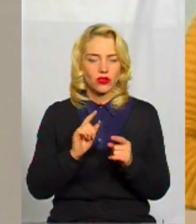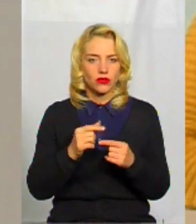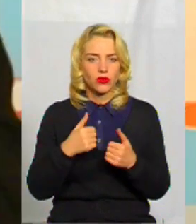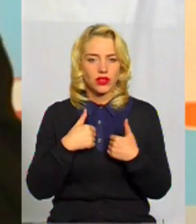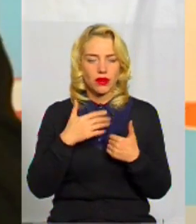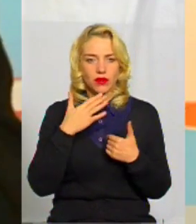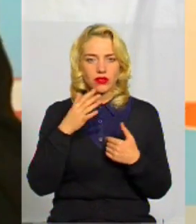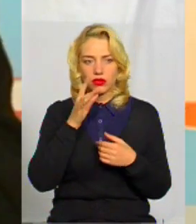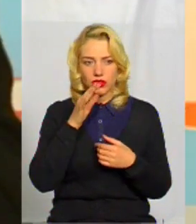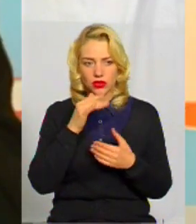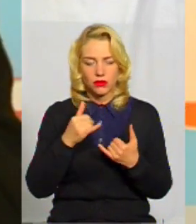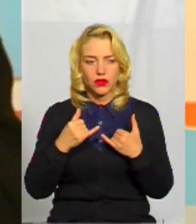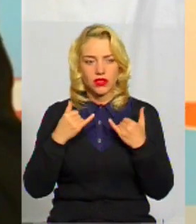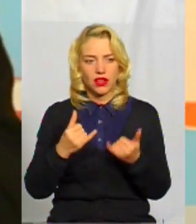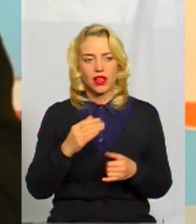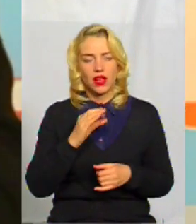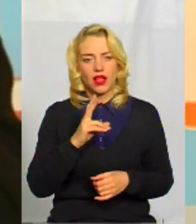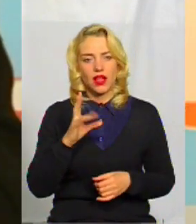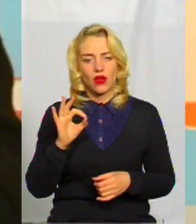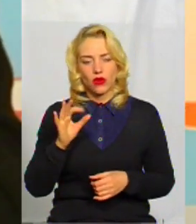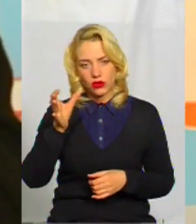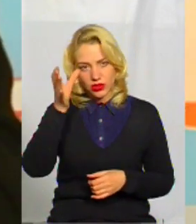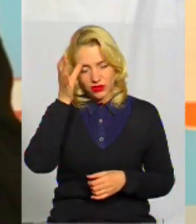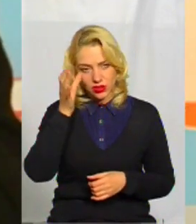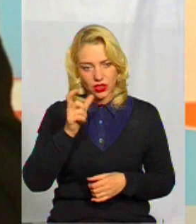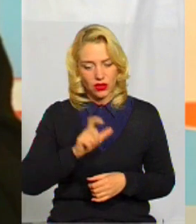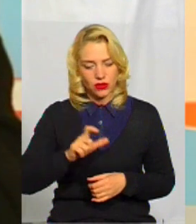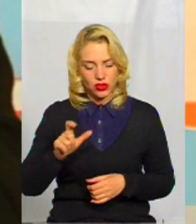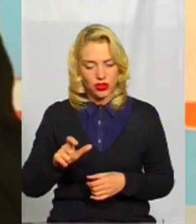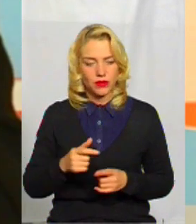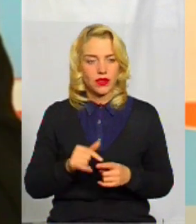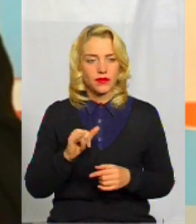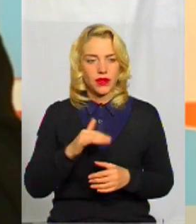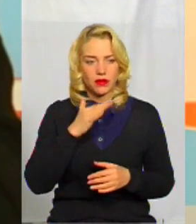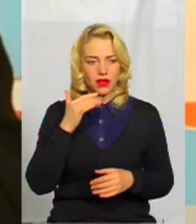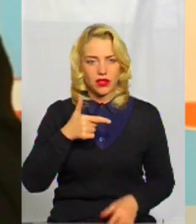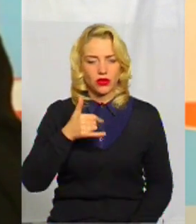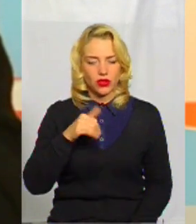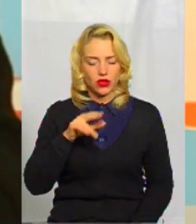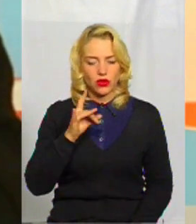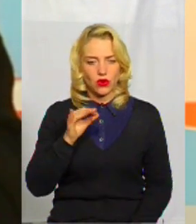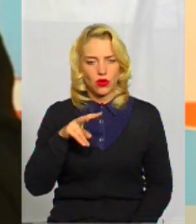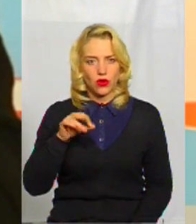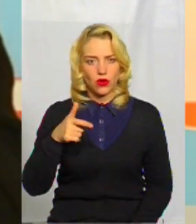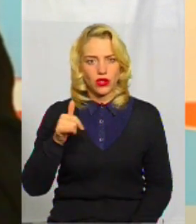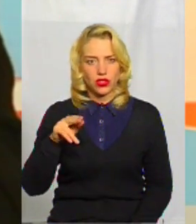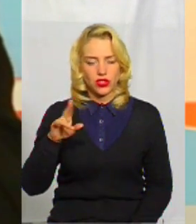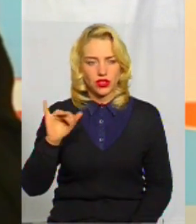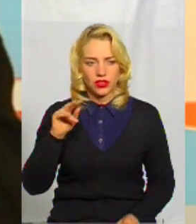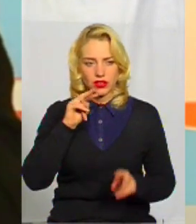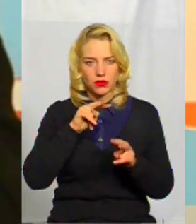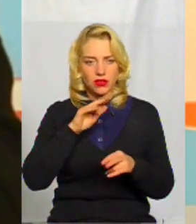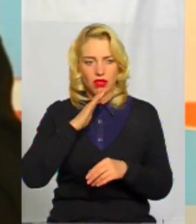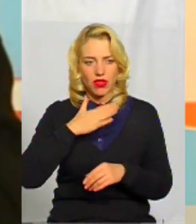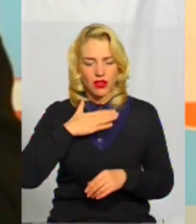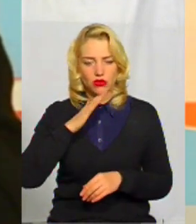Тому я багато часу приділяю екологічній просвіті учнів. І от ми багато років вже ведемо гідрологічні спостереження води